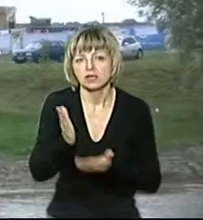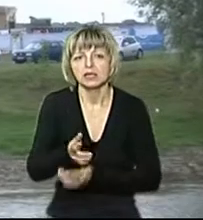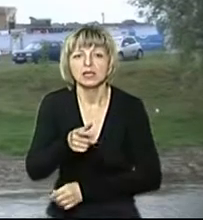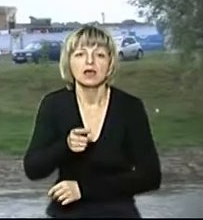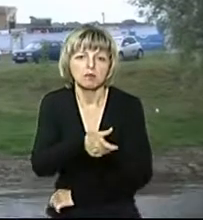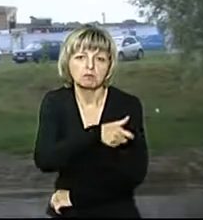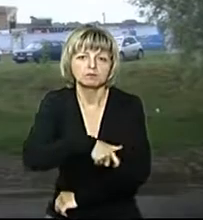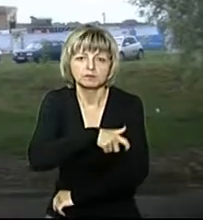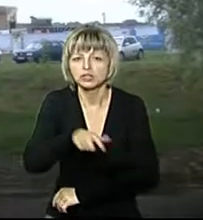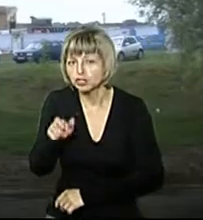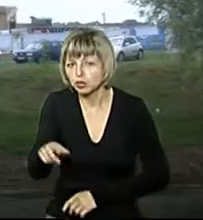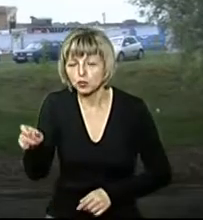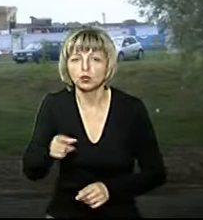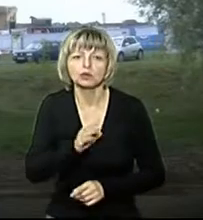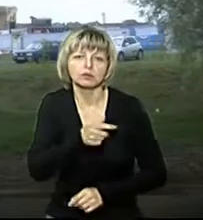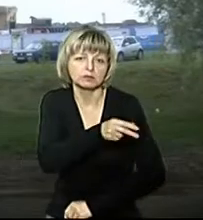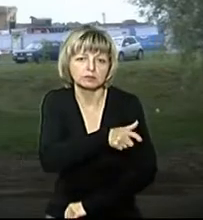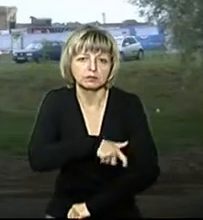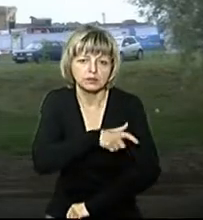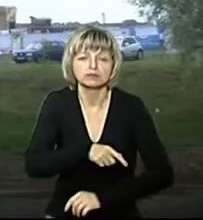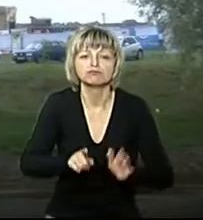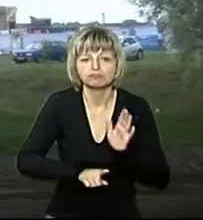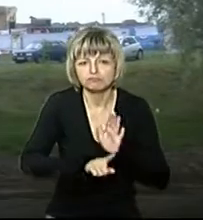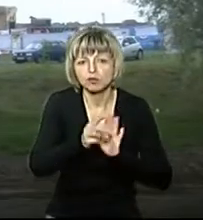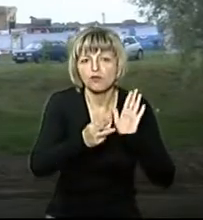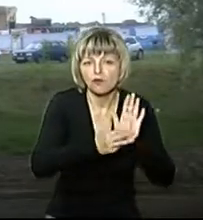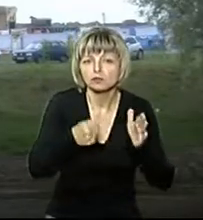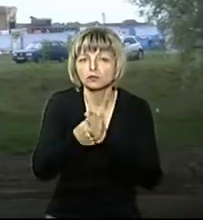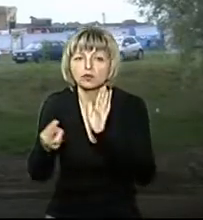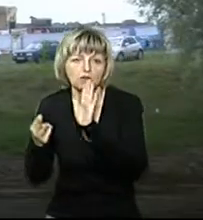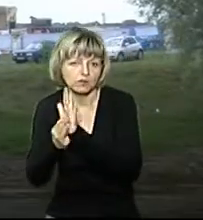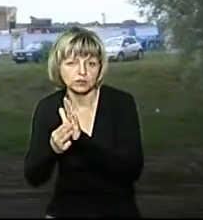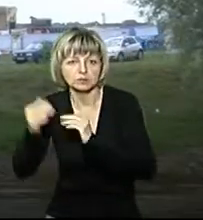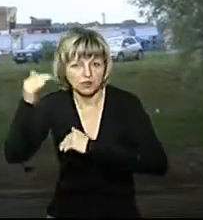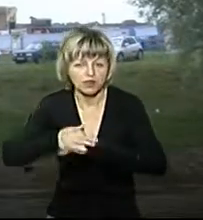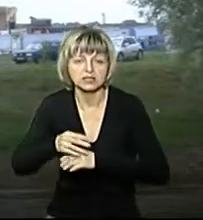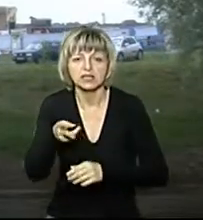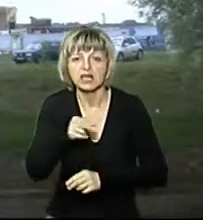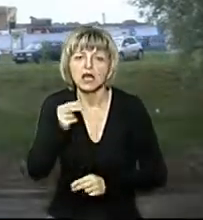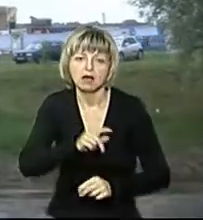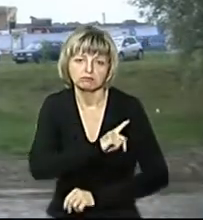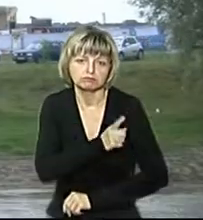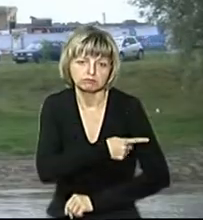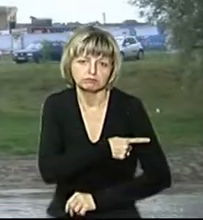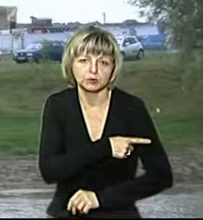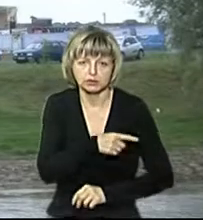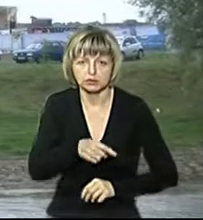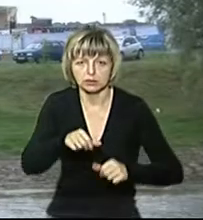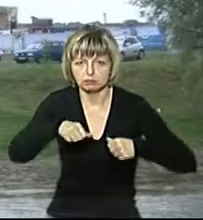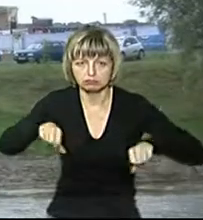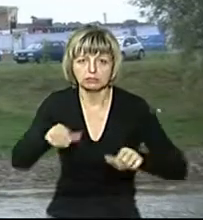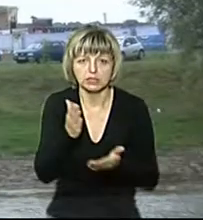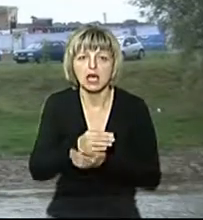троє зміна з 8-ї ранку до 8-ї вечора. Для підсилення, з тої сторони старя, наряд